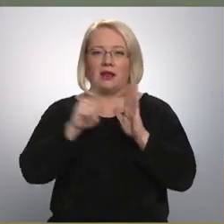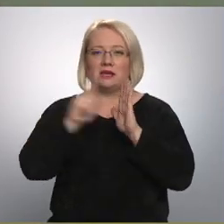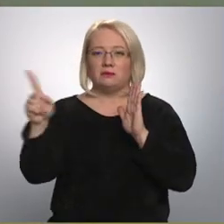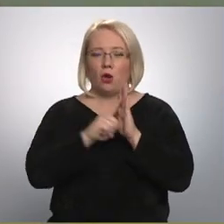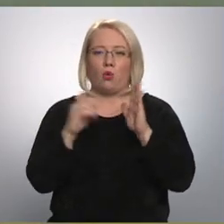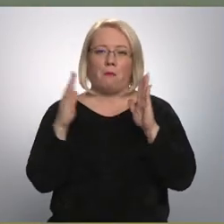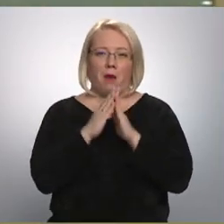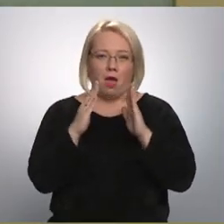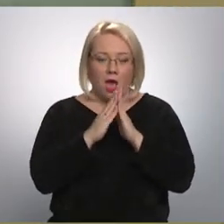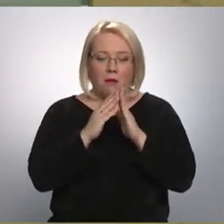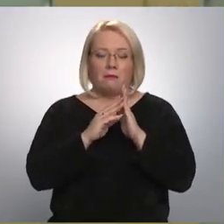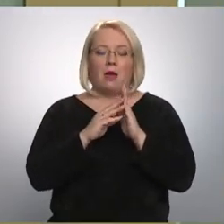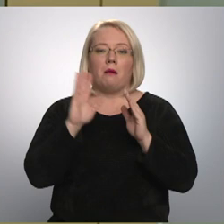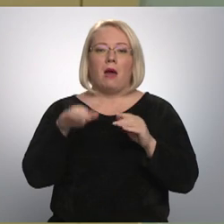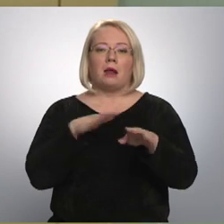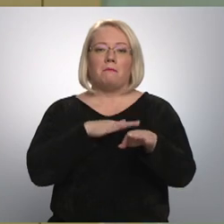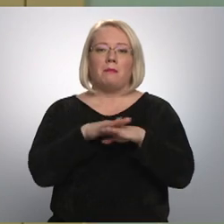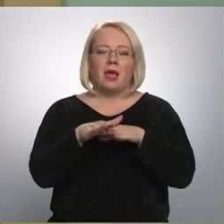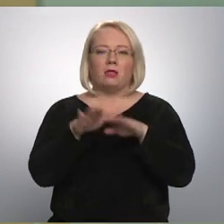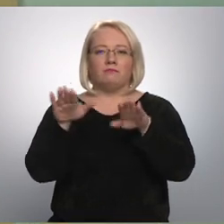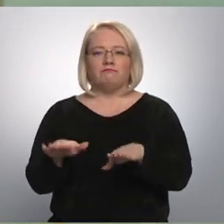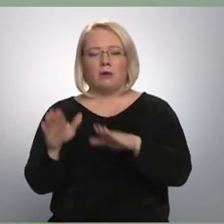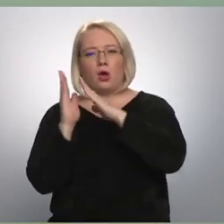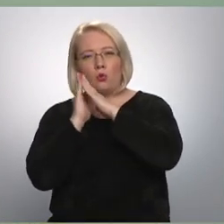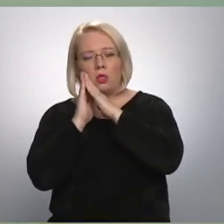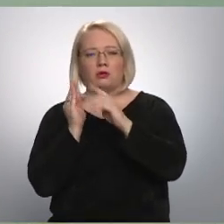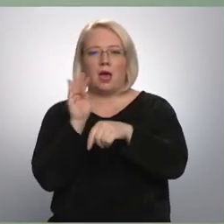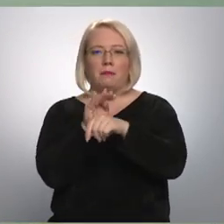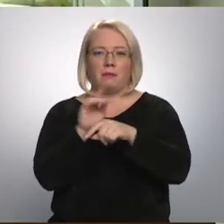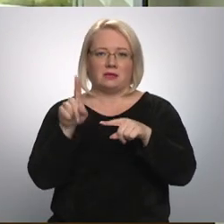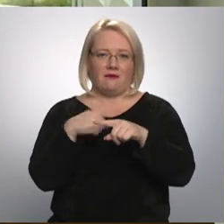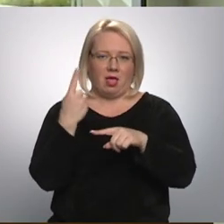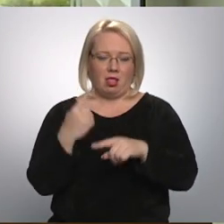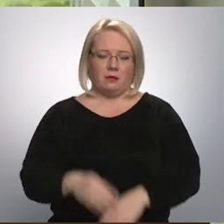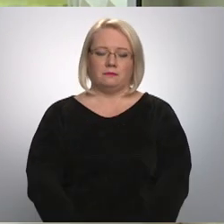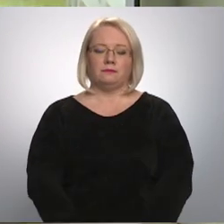no mājām un atpakaļ, par pilnu panciju ar nakšņošanu jāpiemaksā vēl. Zana Eniņa, Retevē.